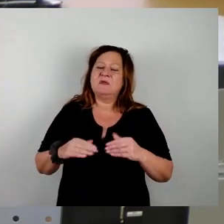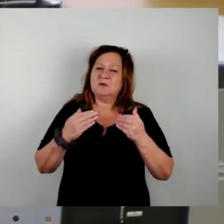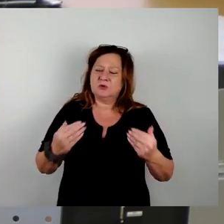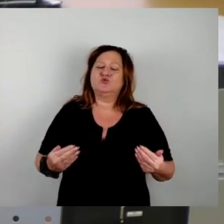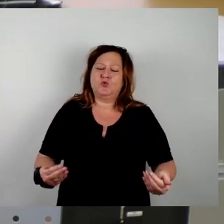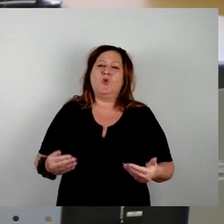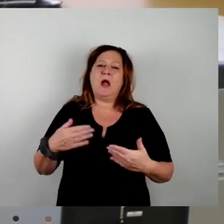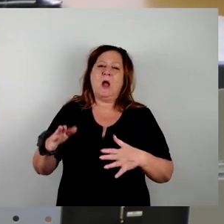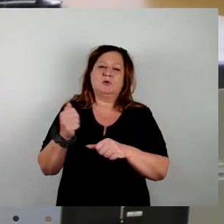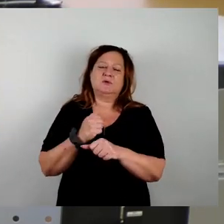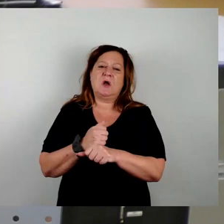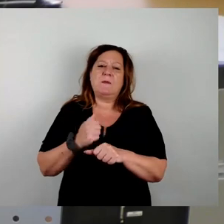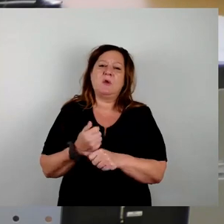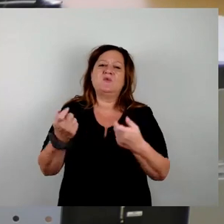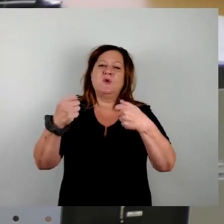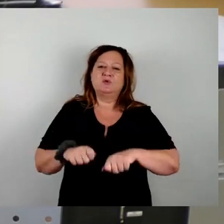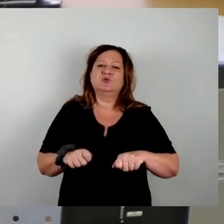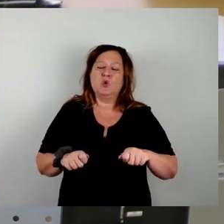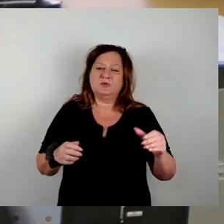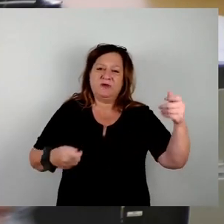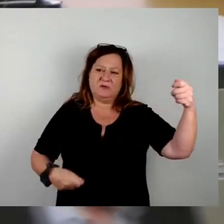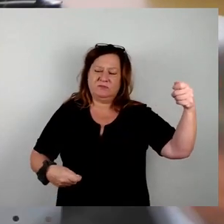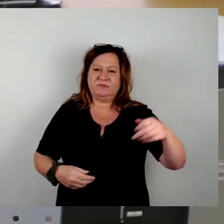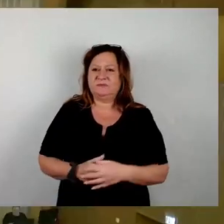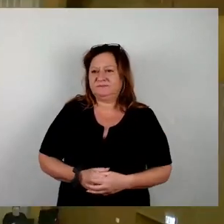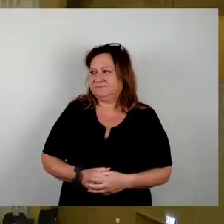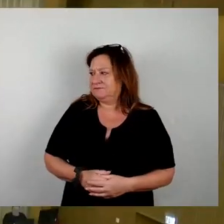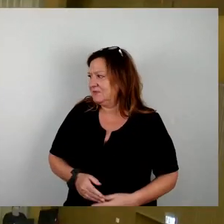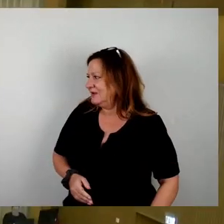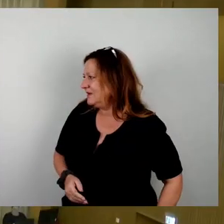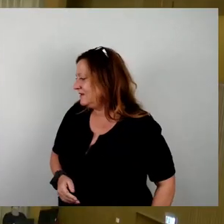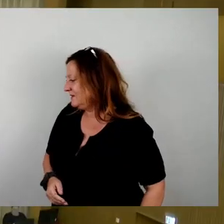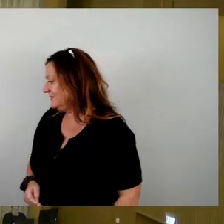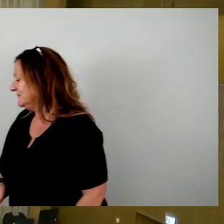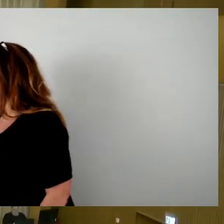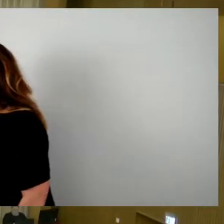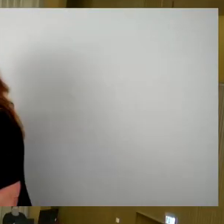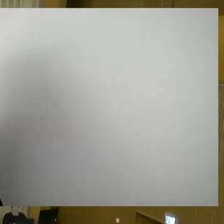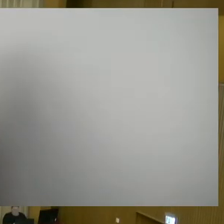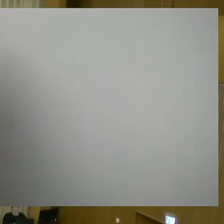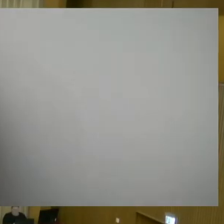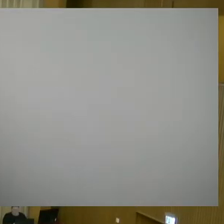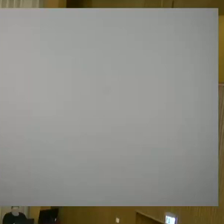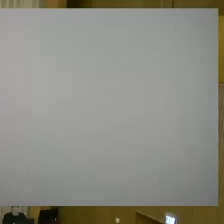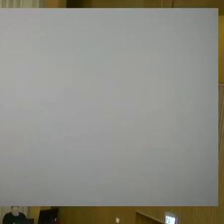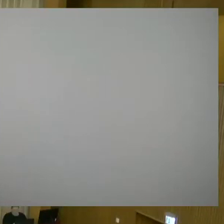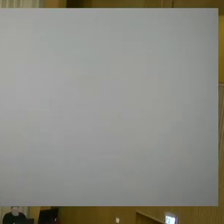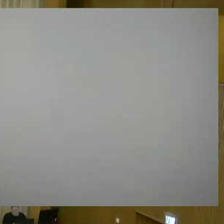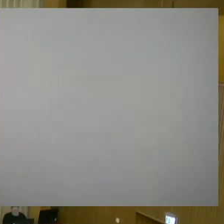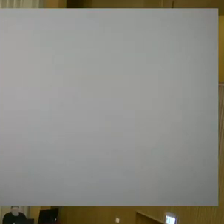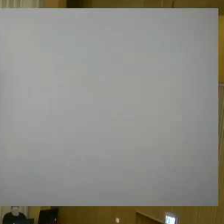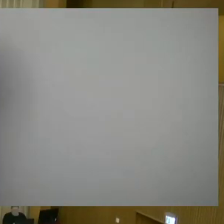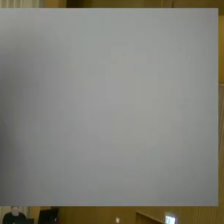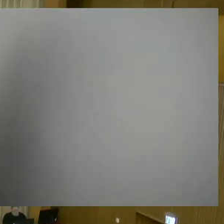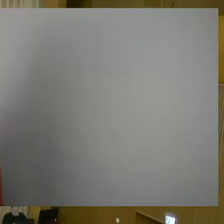Beschlussfassung vorgelegt werden sollen. Ich danke Ihnen für Ihre Aufmerksamkeit. So, damit steigen wir ein in die Fraktionsrunde. FDP beginnt. Herr Plötner, bitteschön.